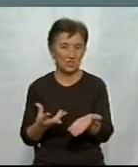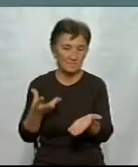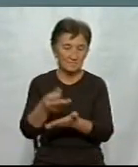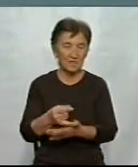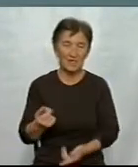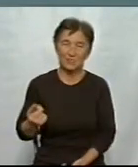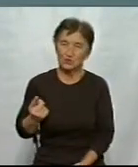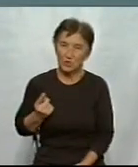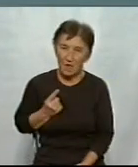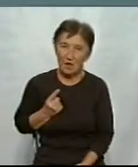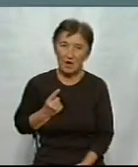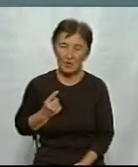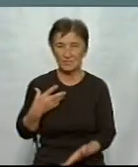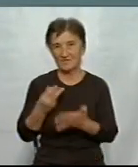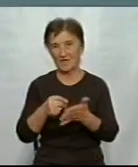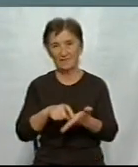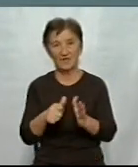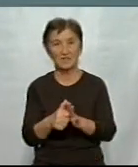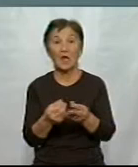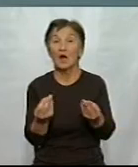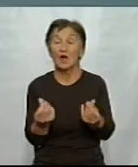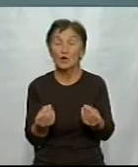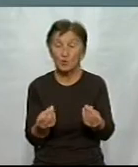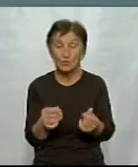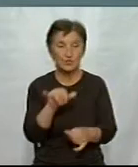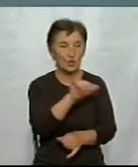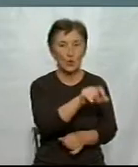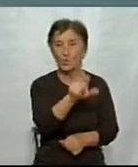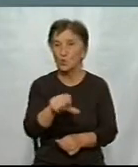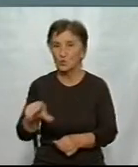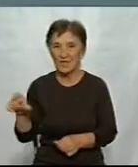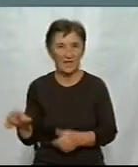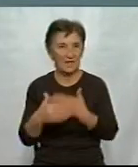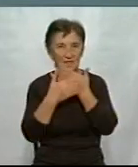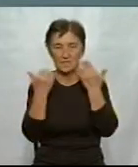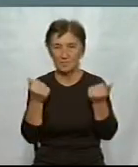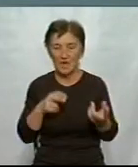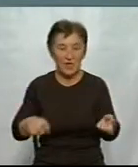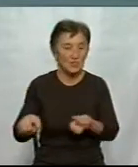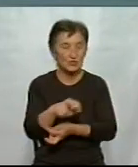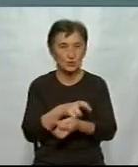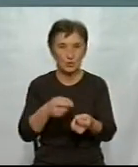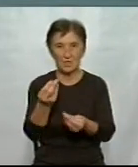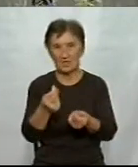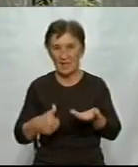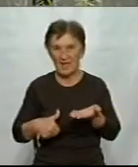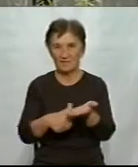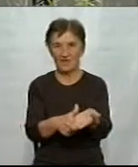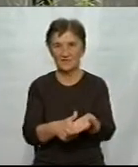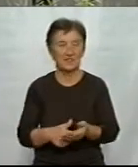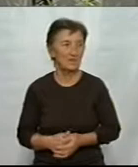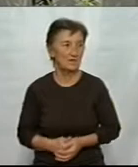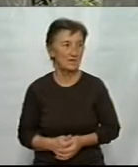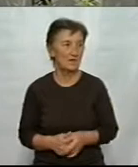чекають на свої квартири. Грошей для добудови у людей немає, шукають інвестора. Це